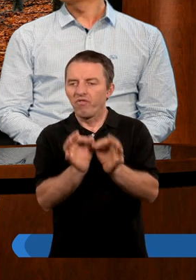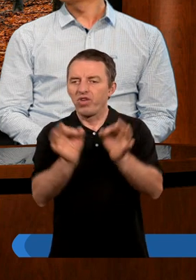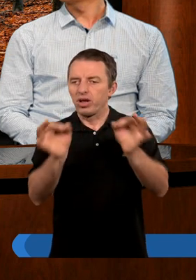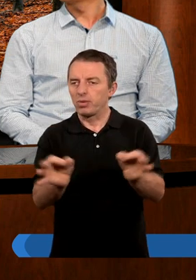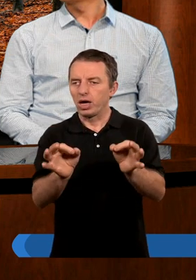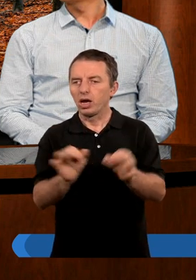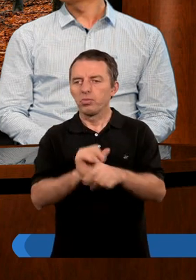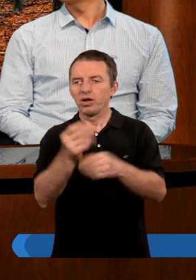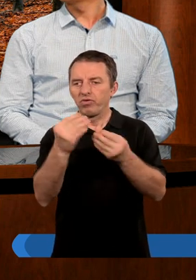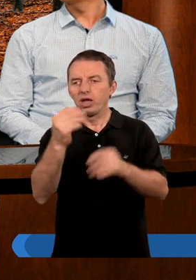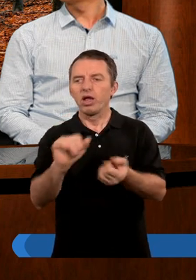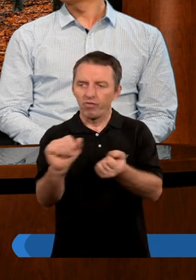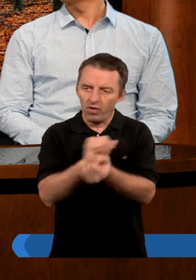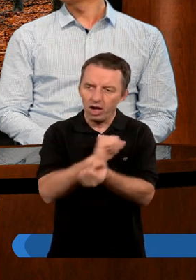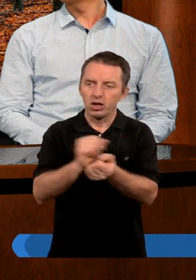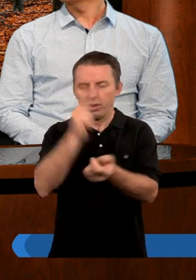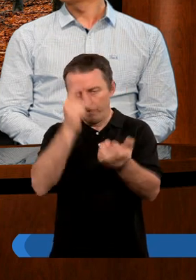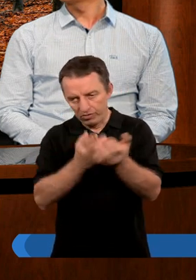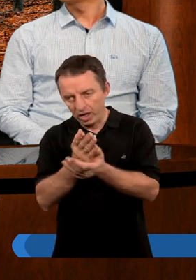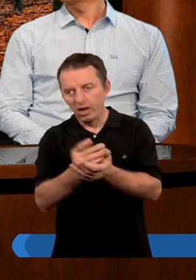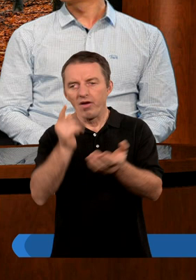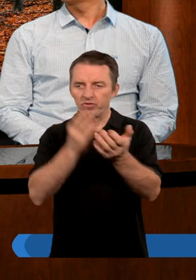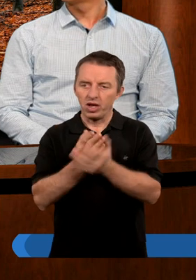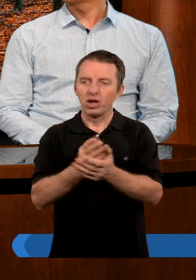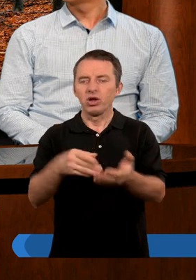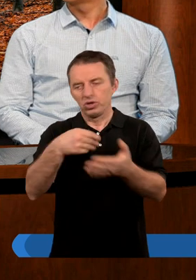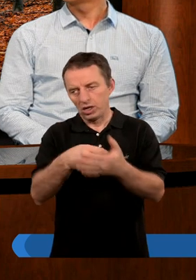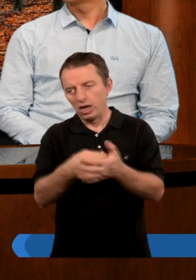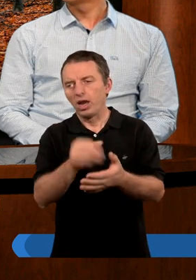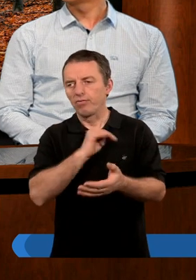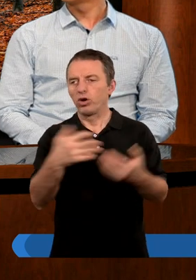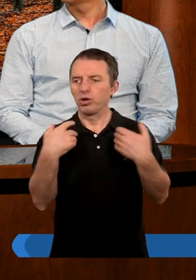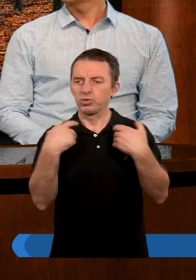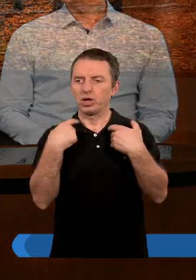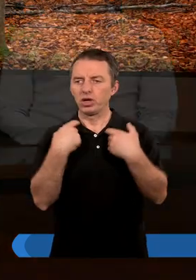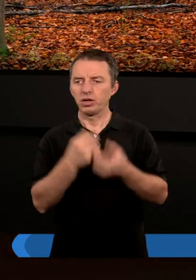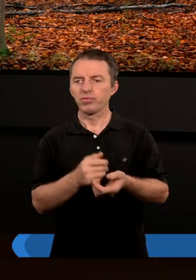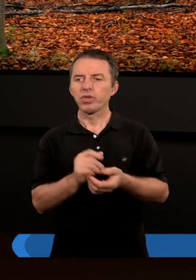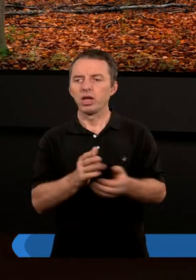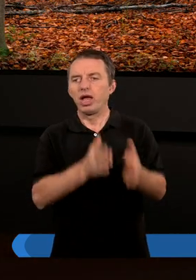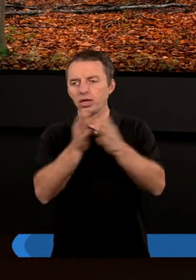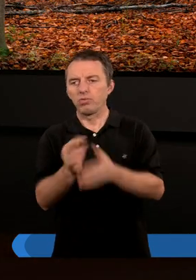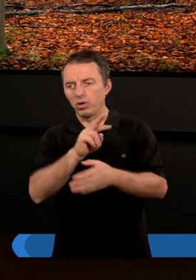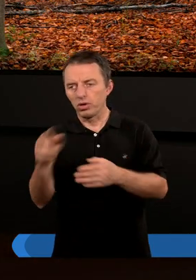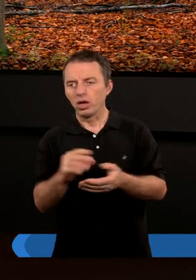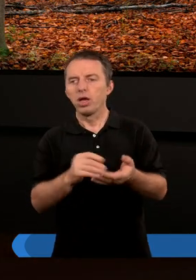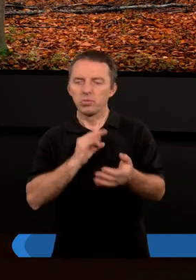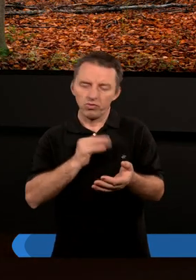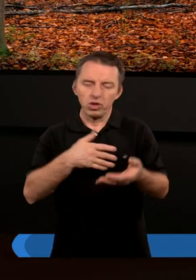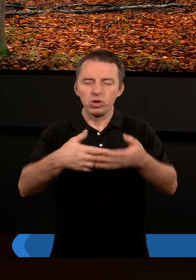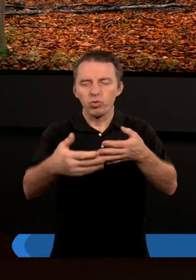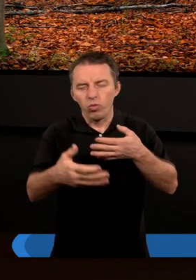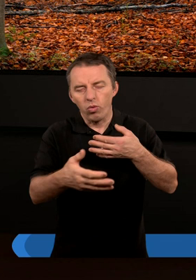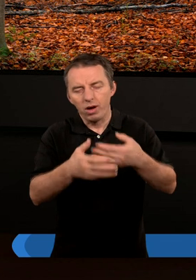wymiaru, wydźwięku. Jeśli walczę o moją wiarę, ta wiara staje się cenna w moim życiu. No i kolejna rzecz, przez swoje